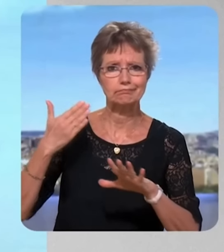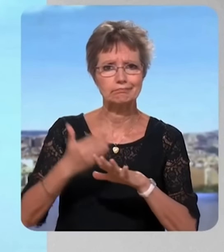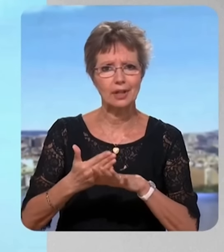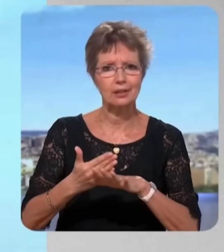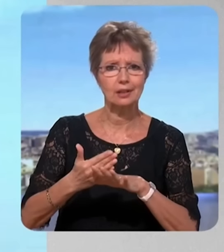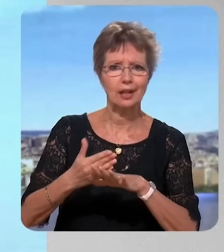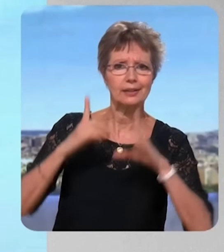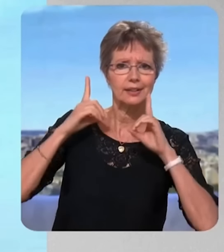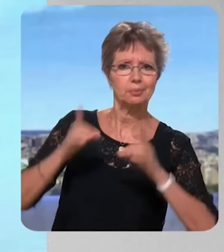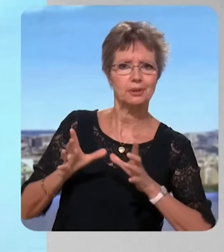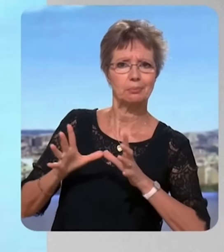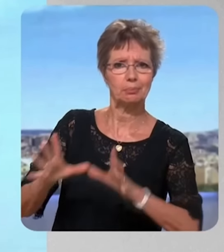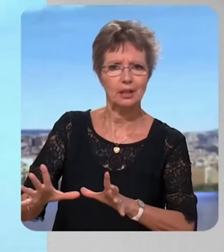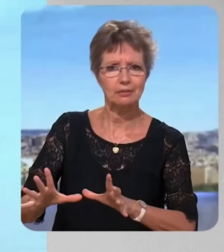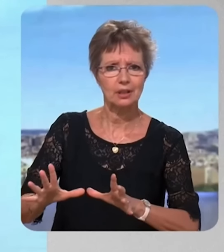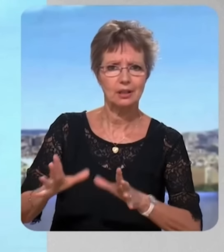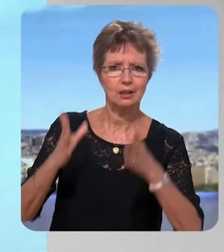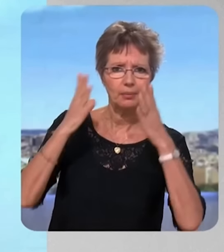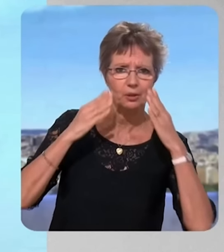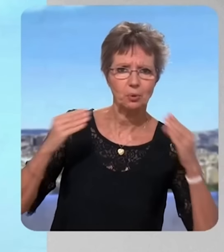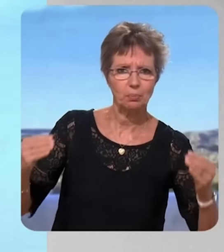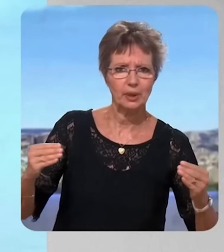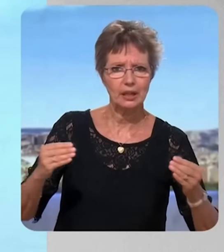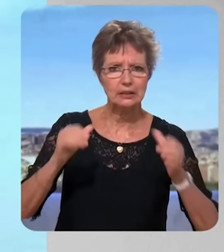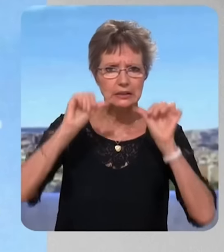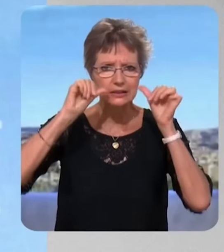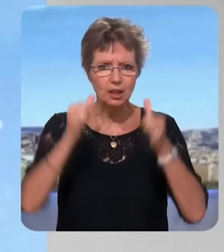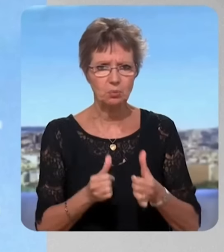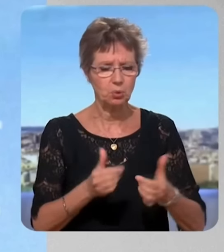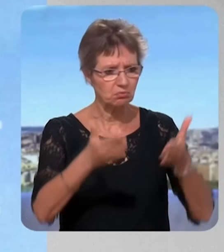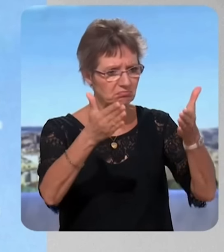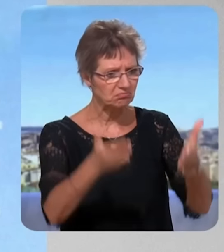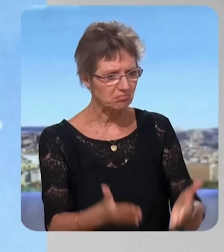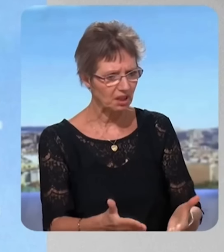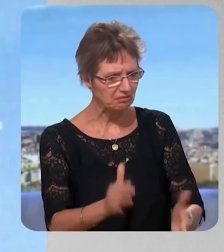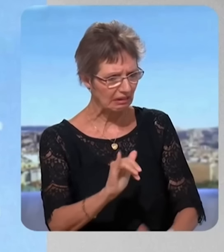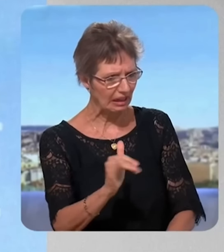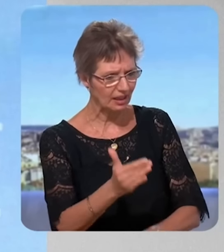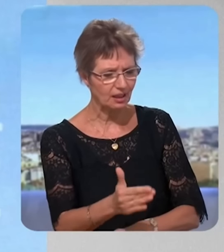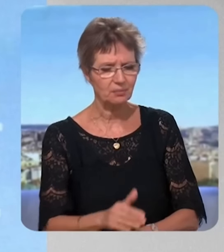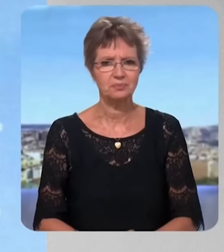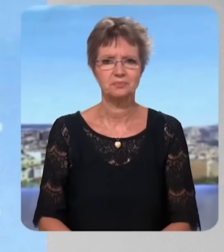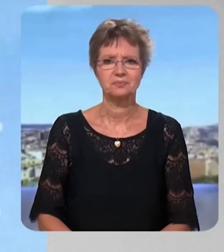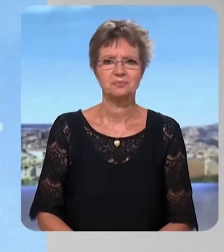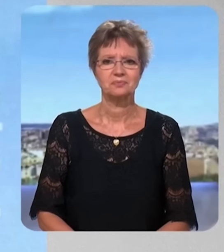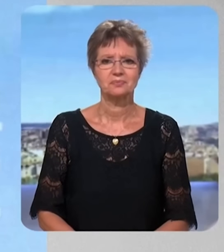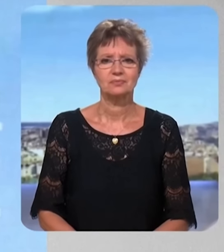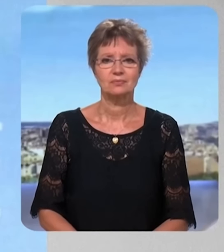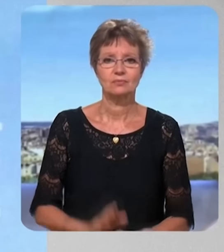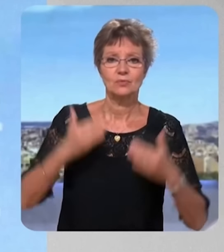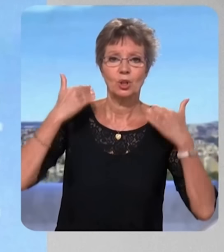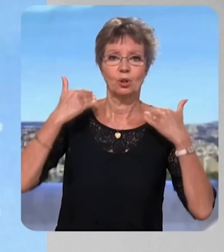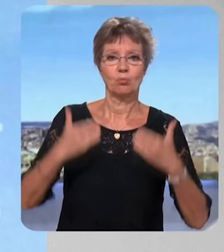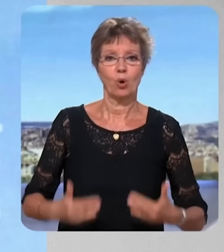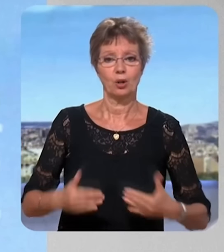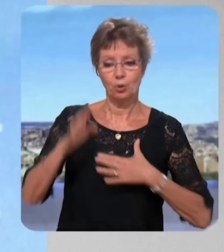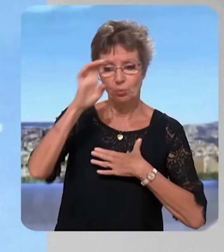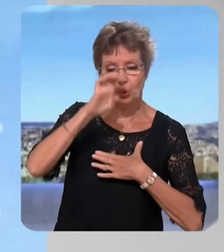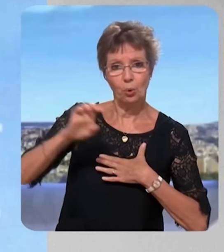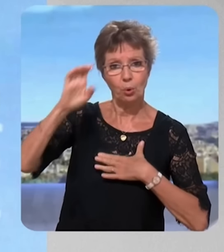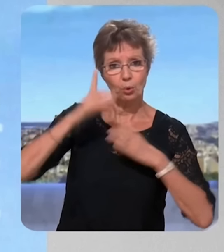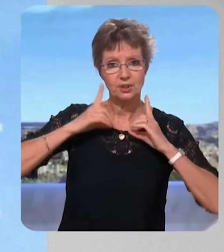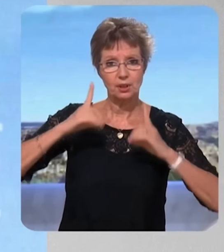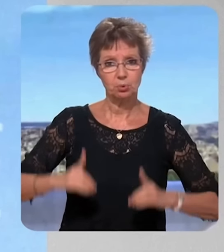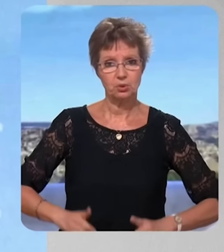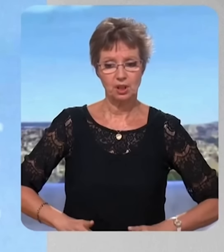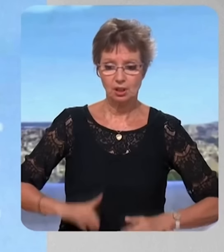entre Marine Le Pen et Éric Zemmour. Qui êtes-vous, Marion Maréchal, qui êtes-vous dans cette campagne ? – Eh bien écoutez, je suis eurodéputée qui